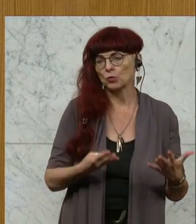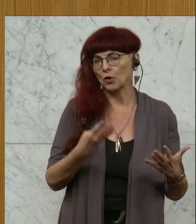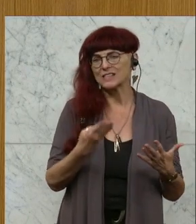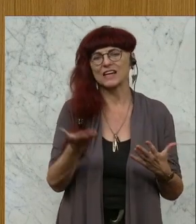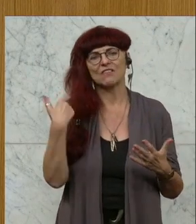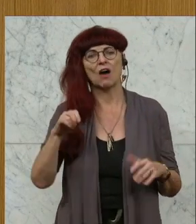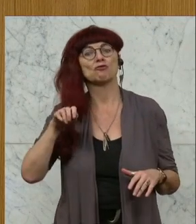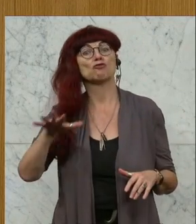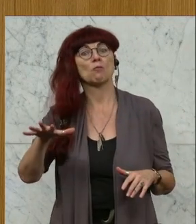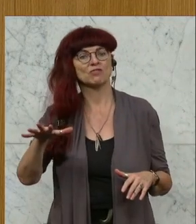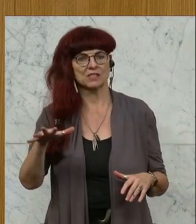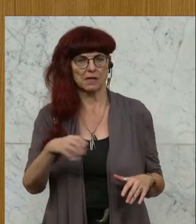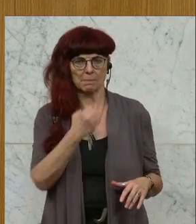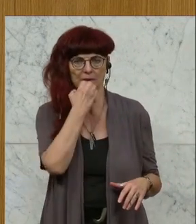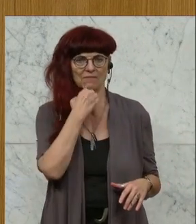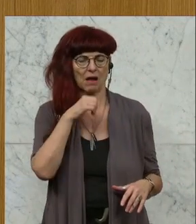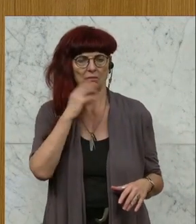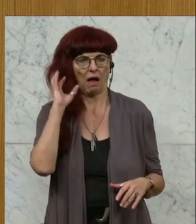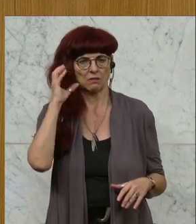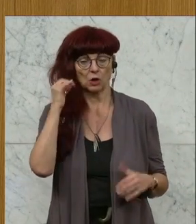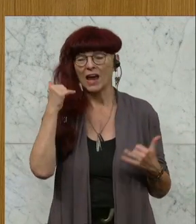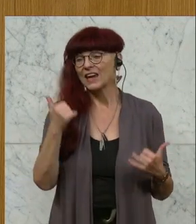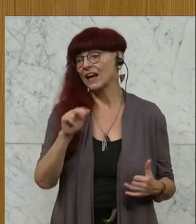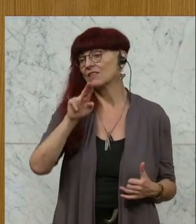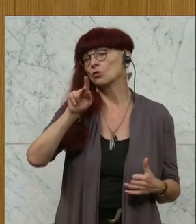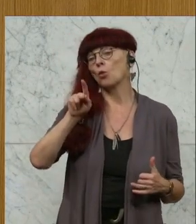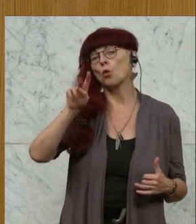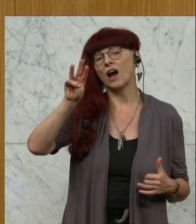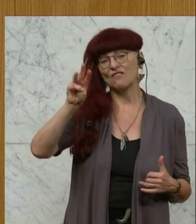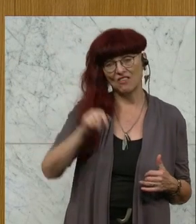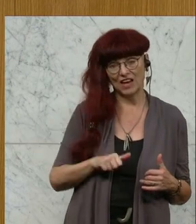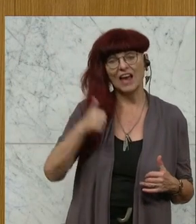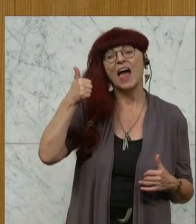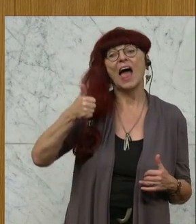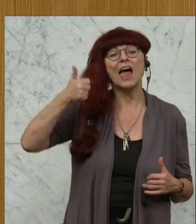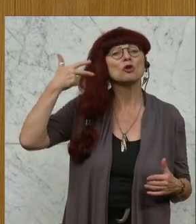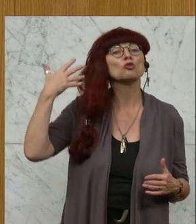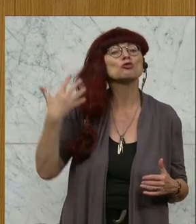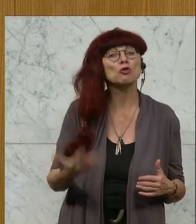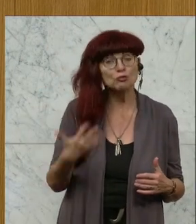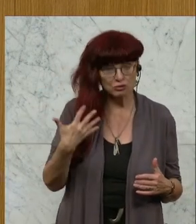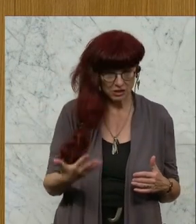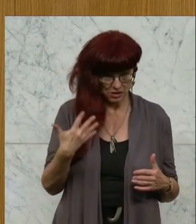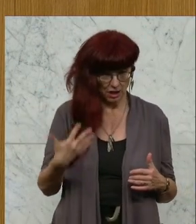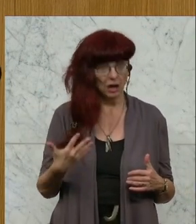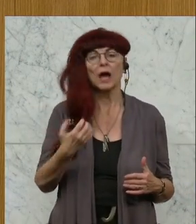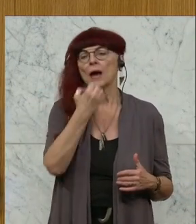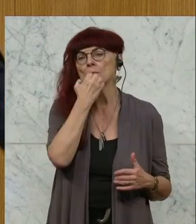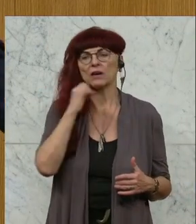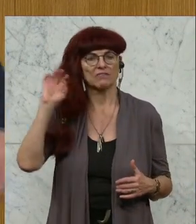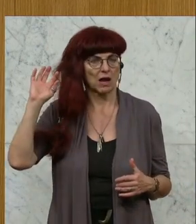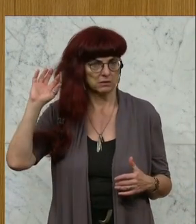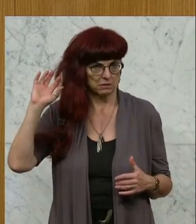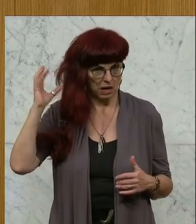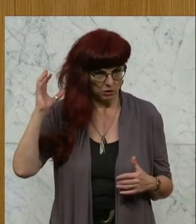Privatradios und wir haben aktuell im UKW-Bereich 51 Veranstalter und im DAB-Plus-Bereich